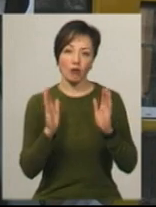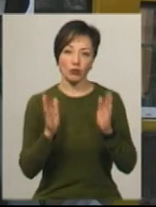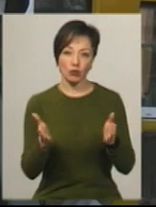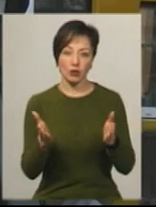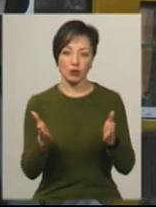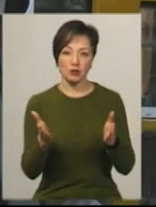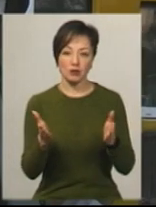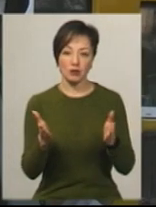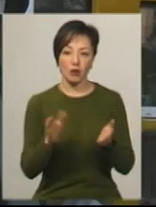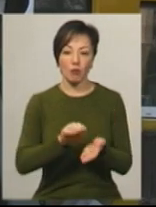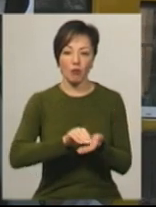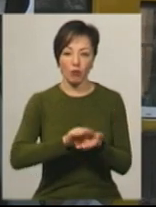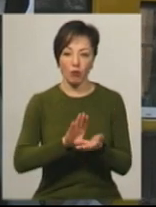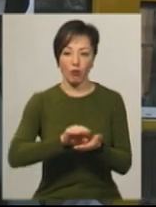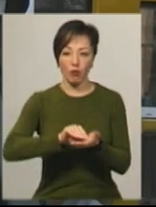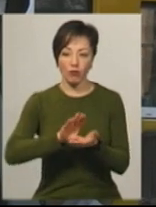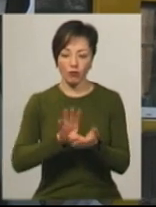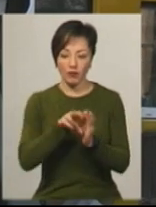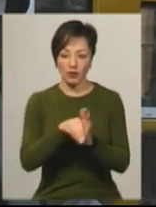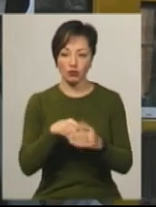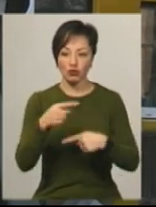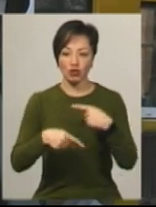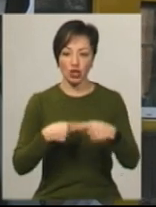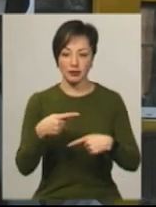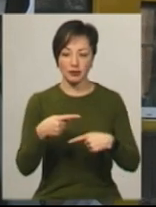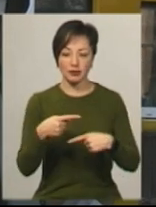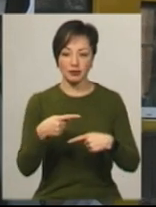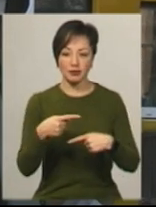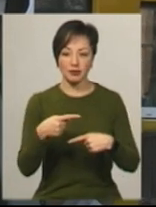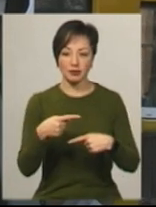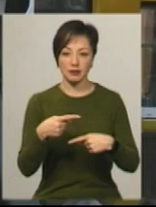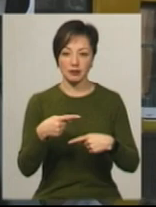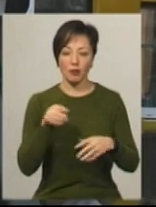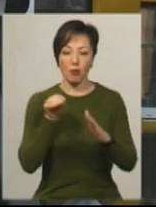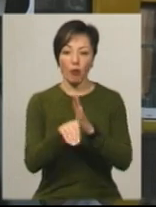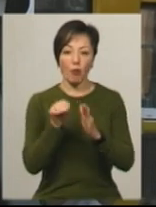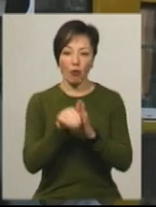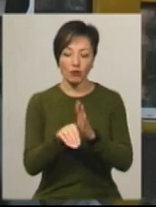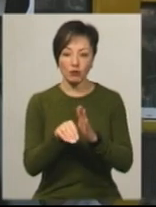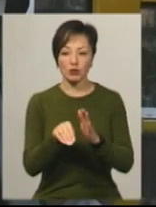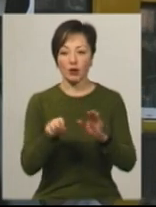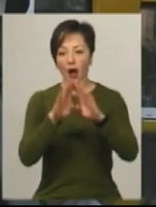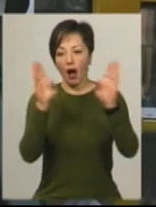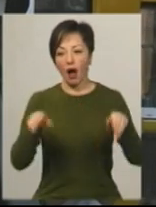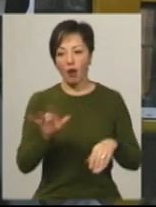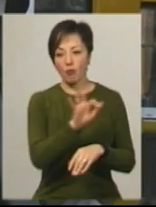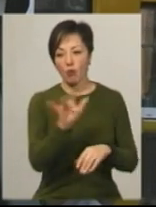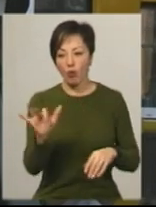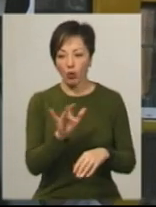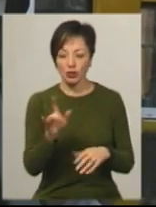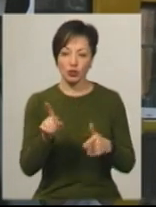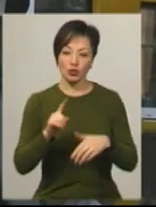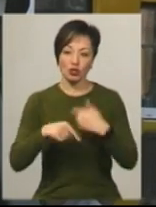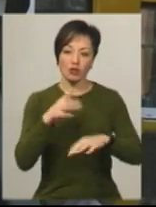поповнюватись через мережу поповнювачів, айбокси, через